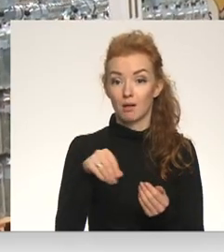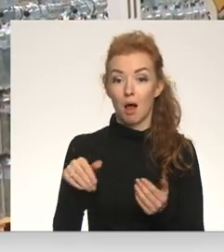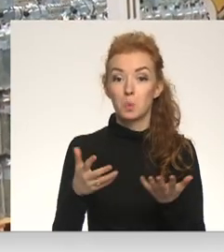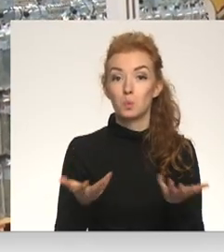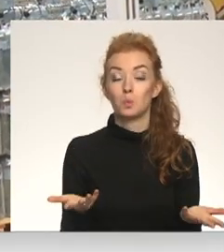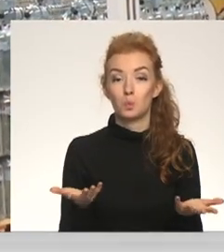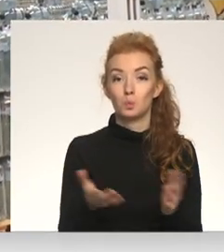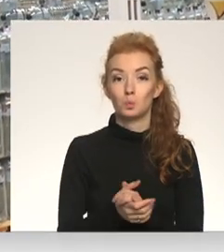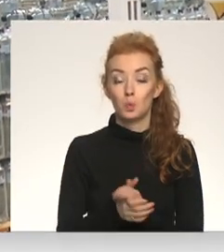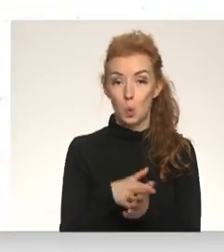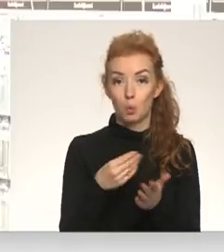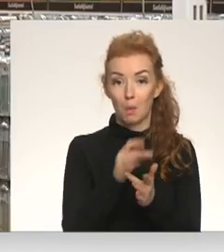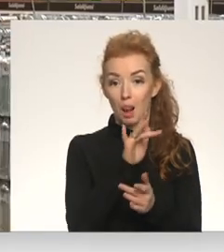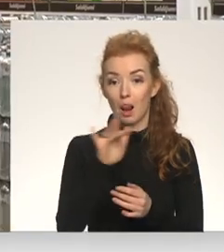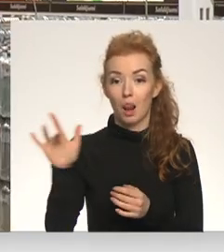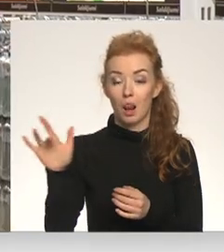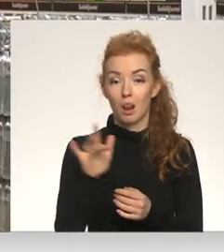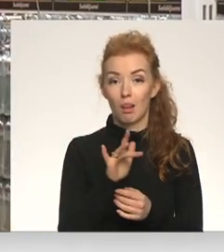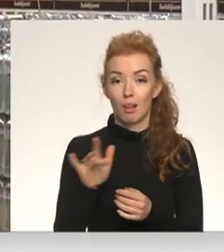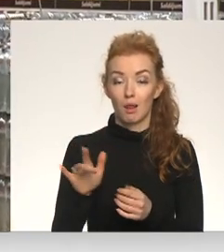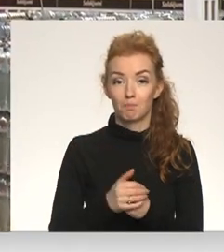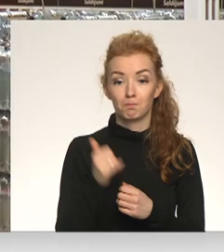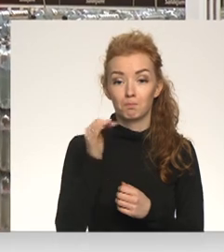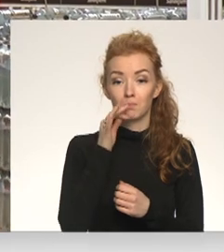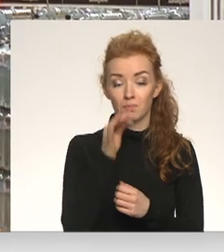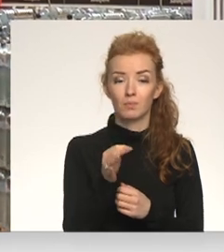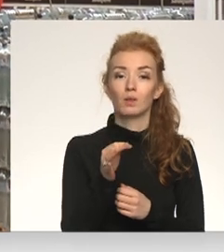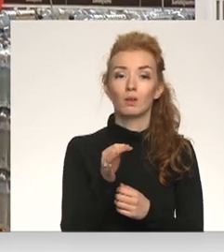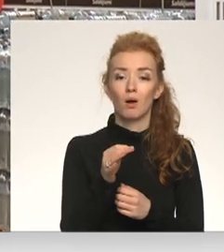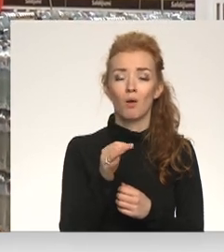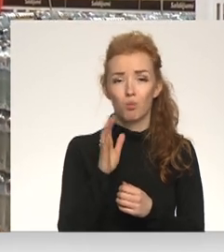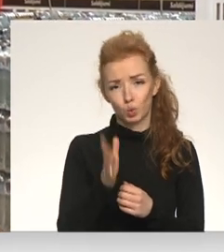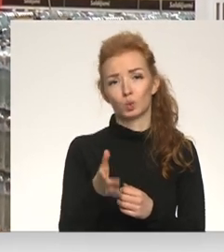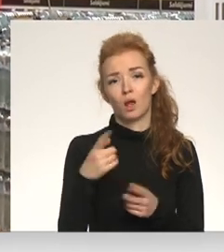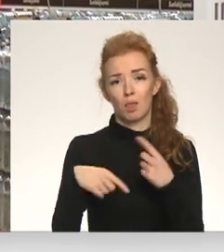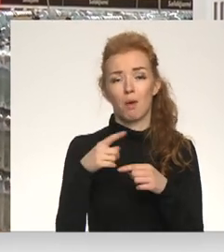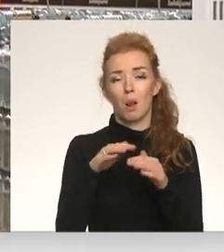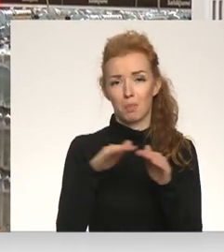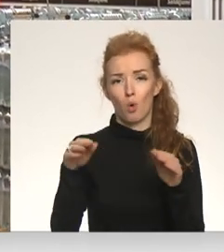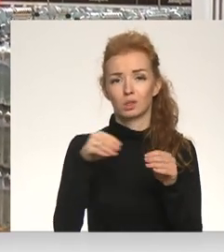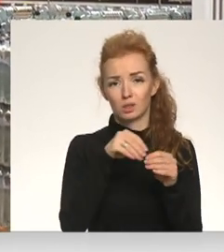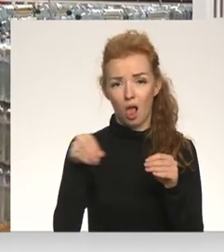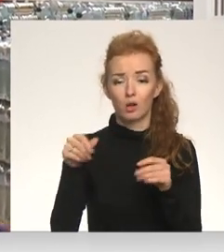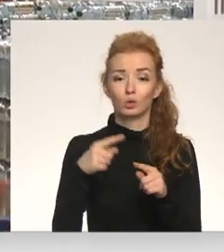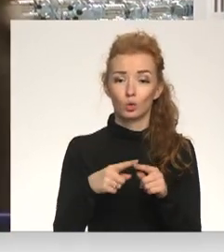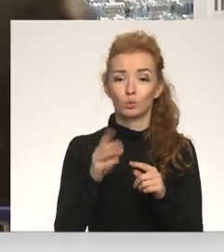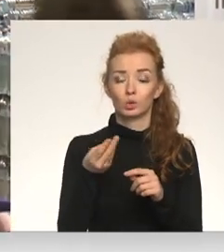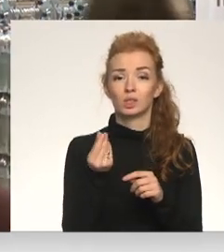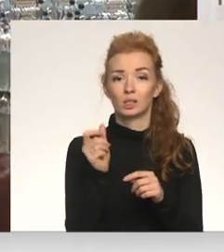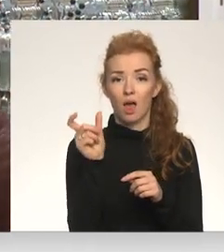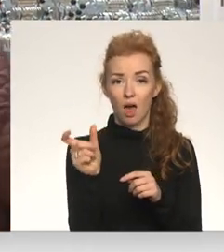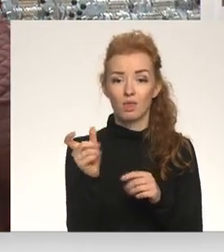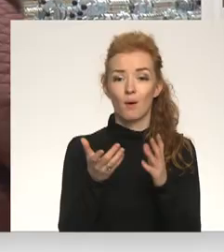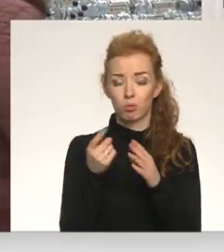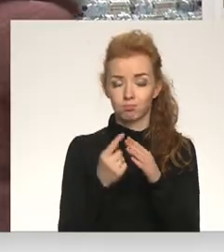Nu, joprojām nav. Nu, es domāju, gan jau parādīsies. Un parādīsies noteikti ar cenu, kas būs